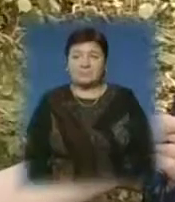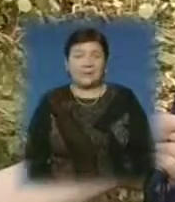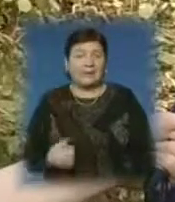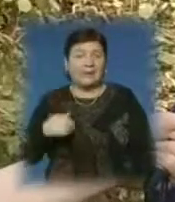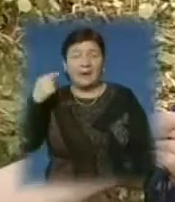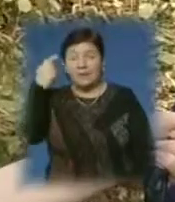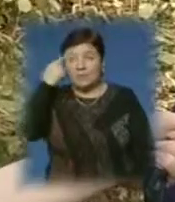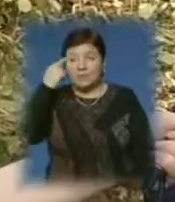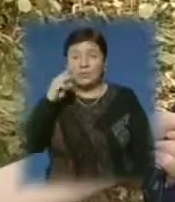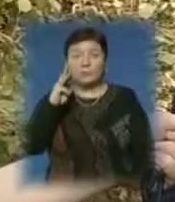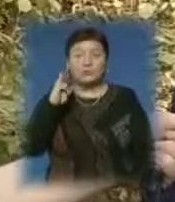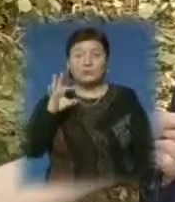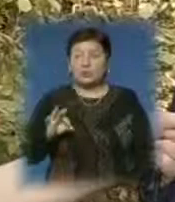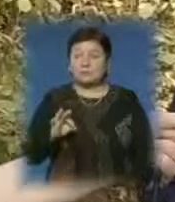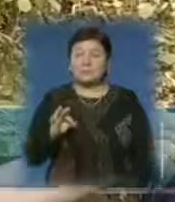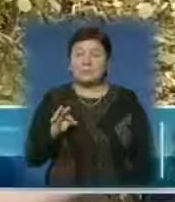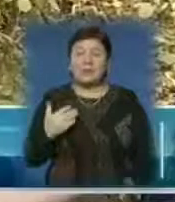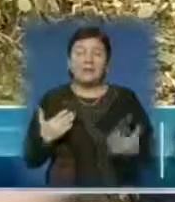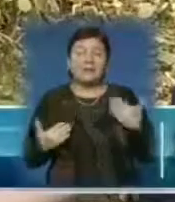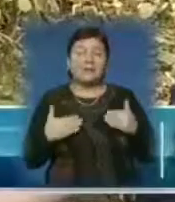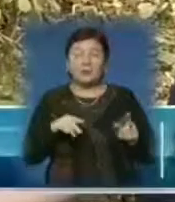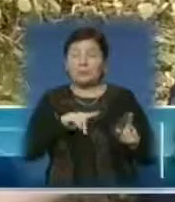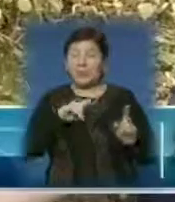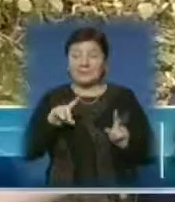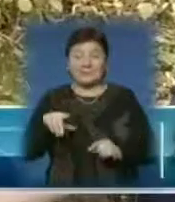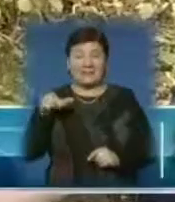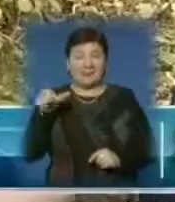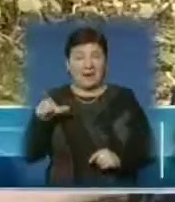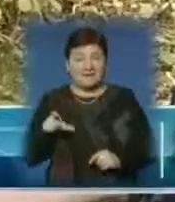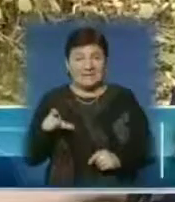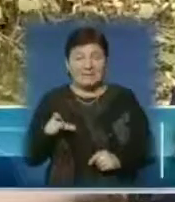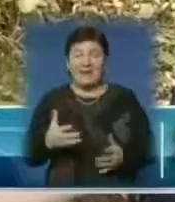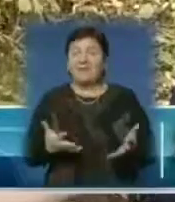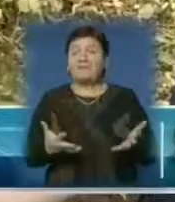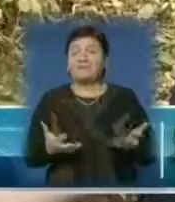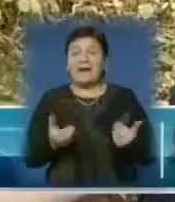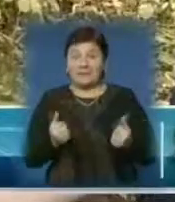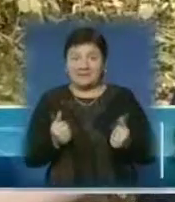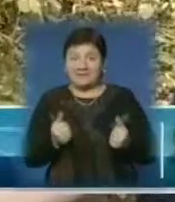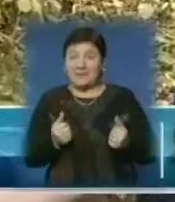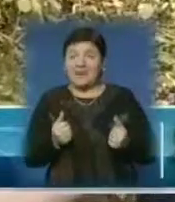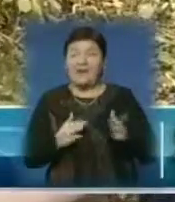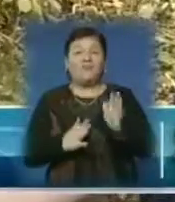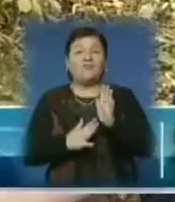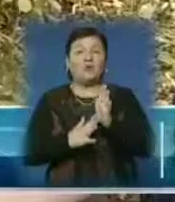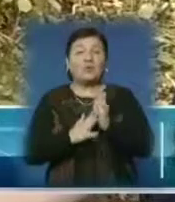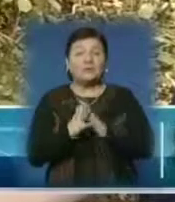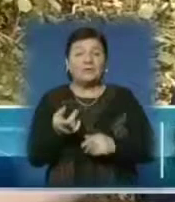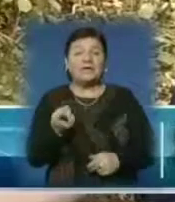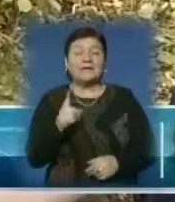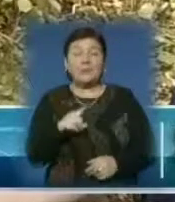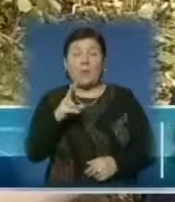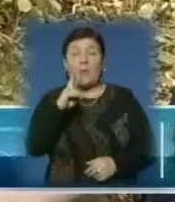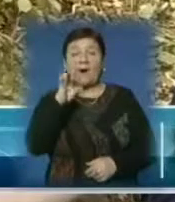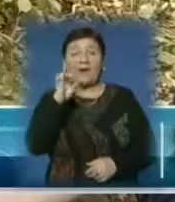що якщо б Закарпатці реально взялися за вирощування цього фрукту,